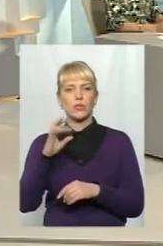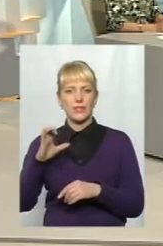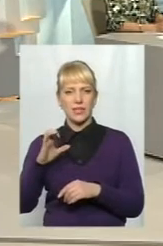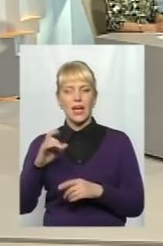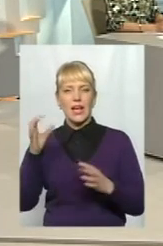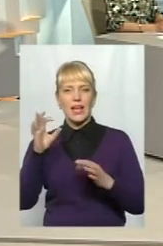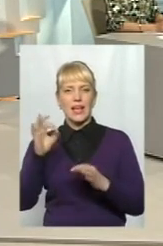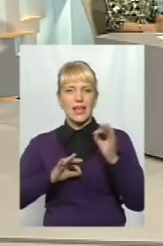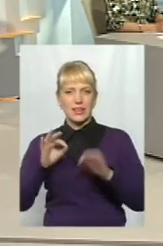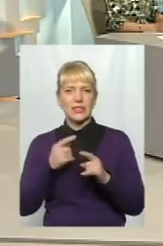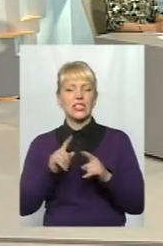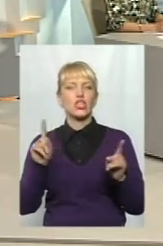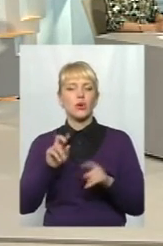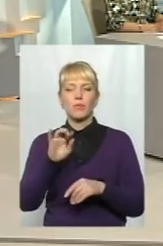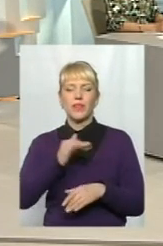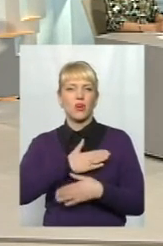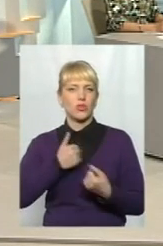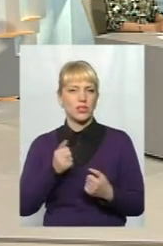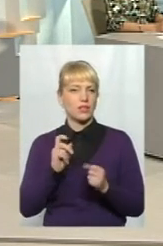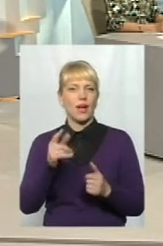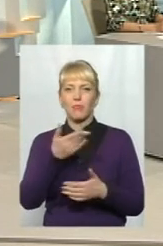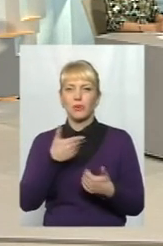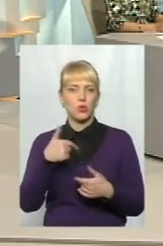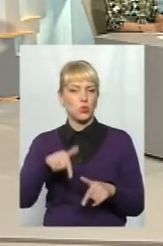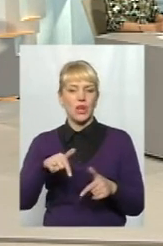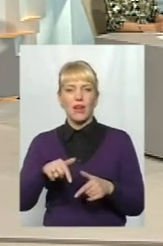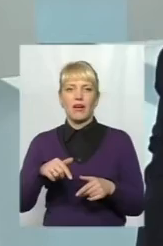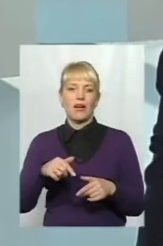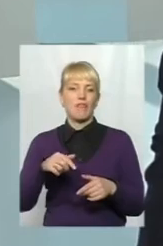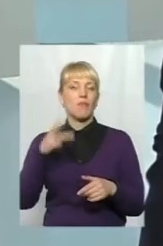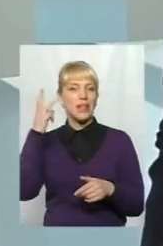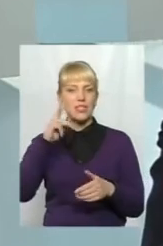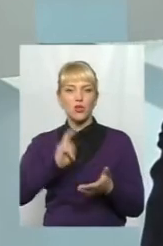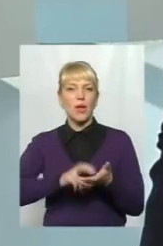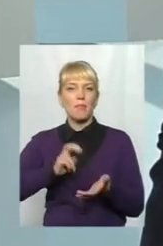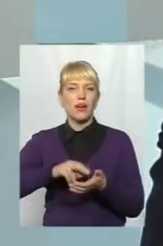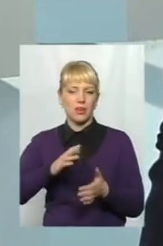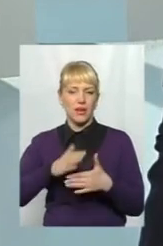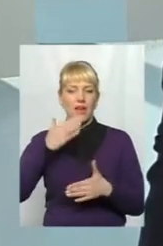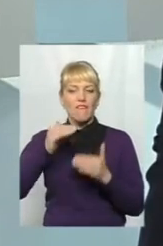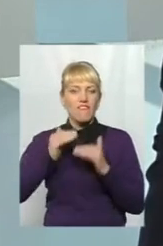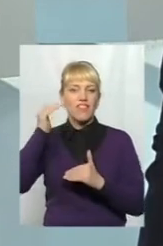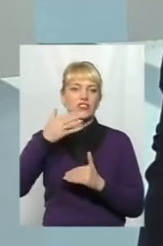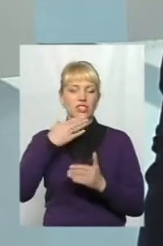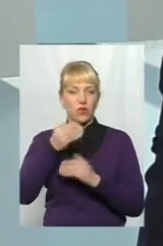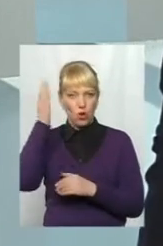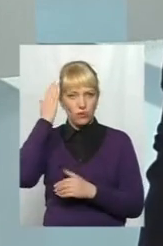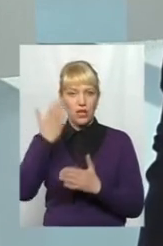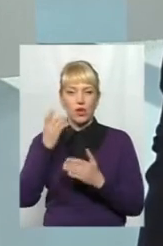І що б ми не хотіли, і як би ми тут в Фомельницькому не пригали вище свої голови, але якщо країна не входить в 50